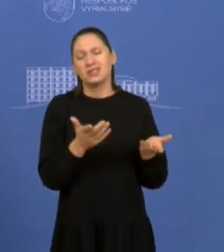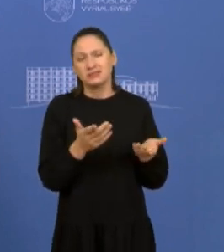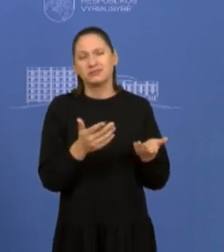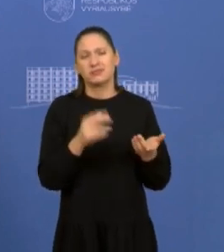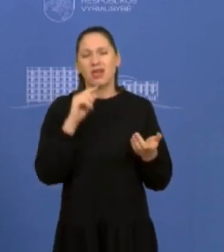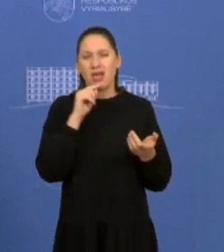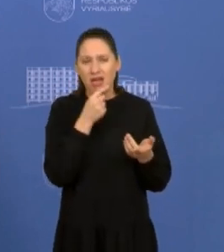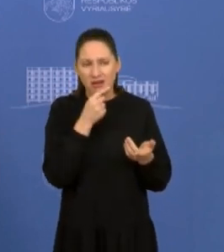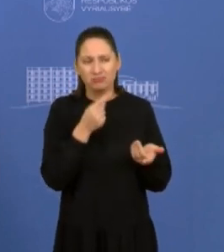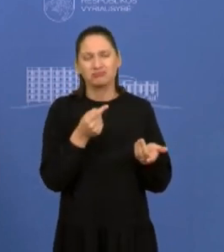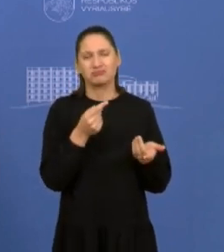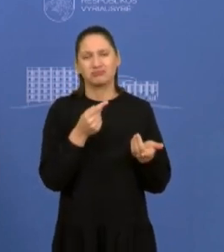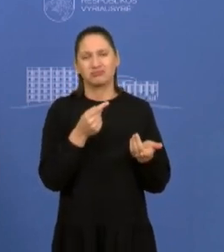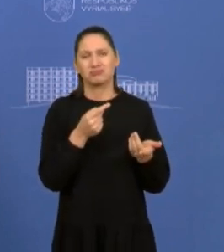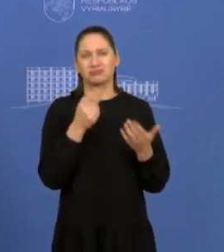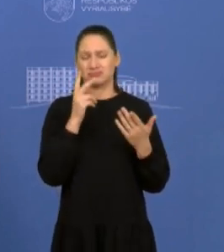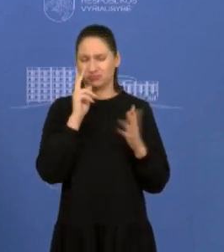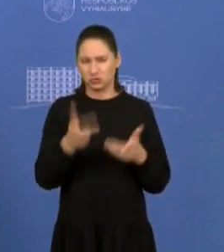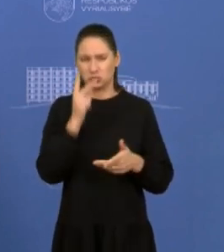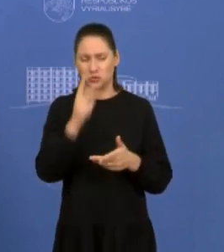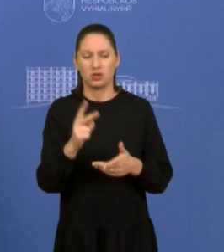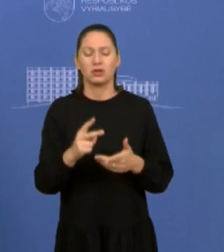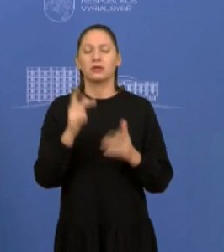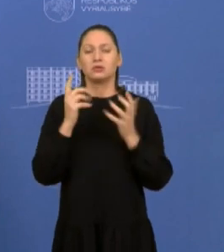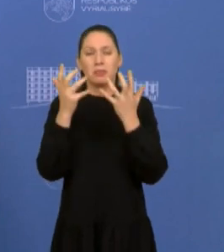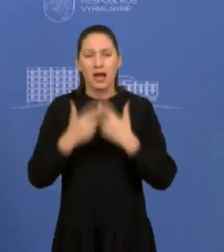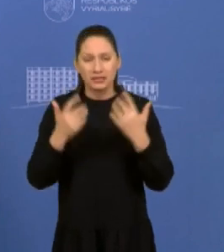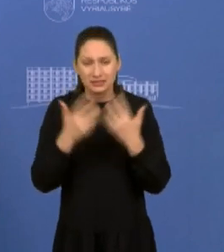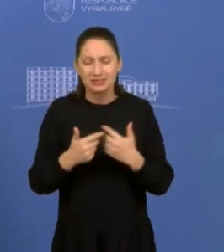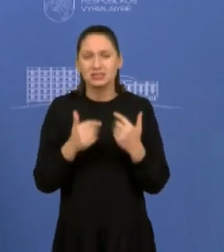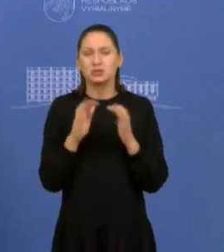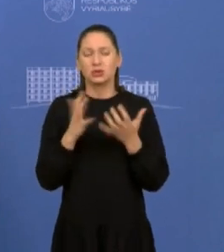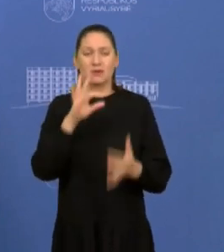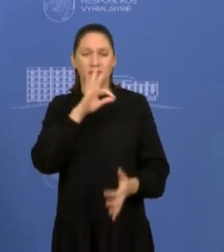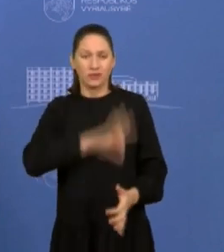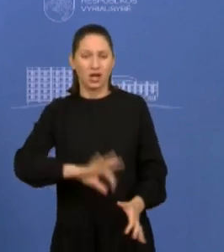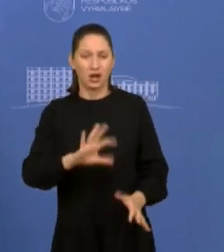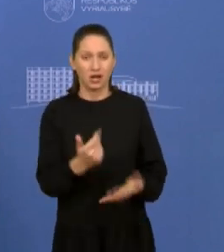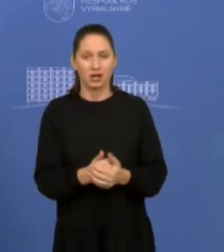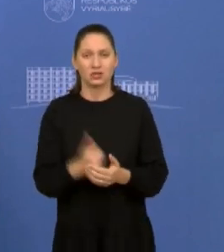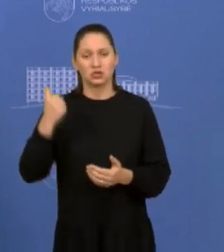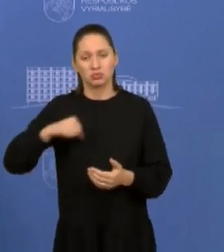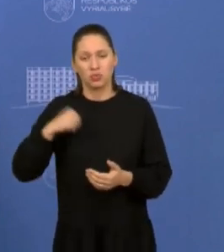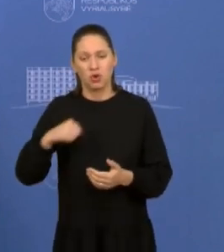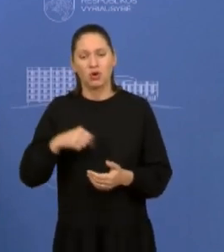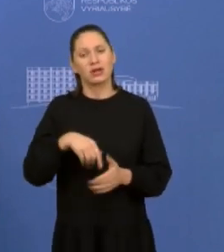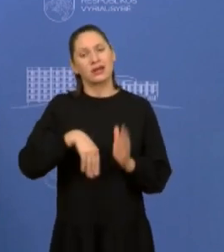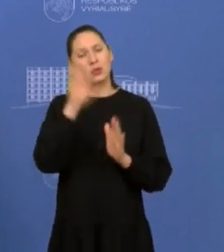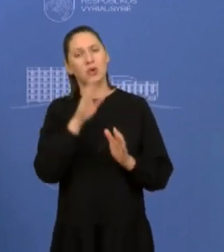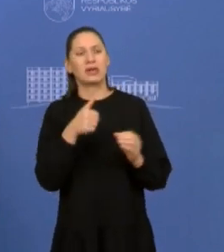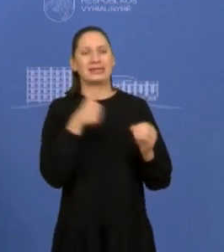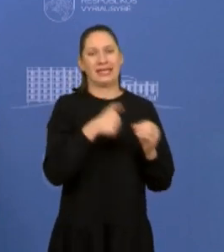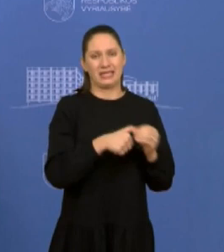vėlgi dabar ir kaina, ir ekonomija lemia tai, kad gyventojai sėda į